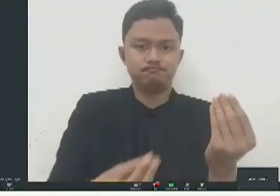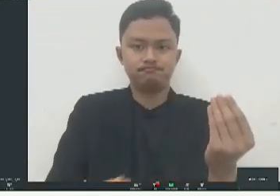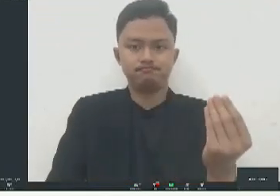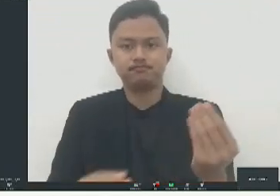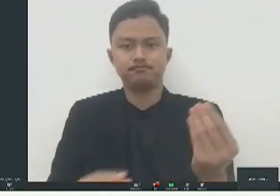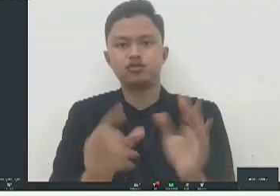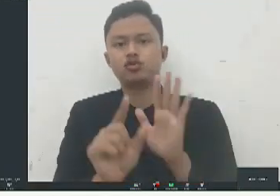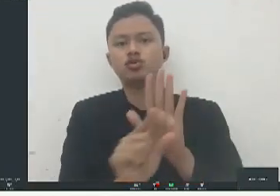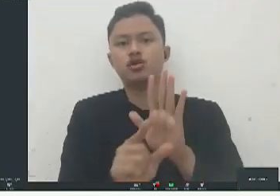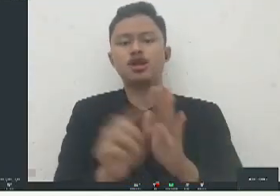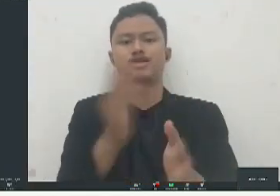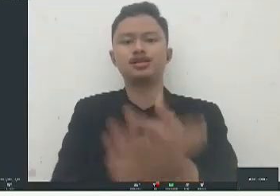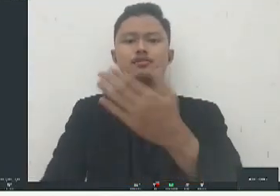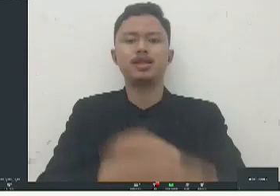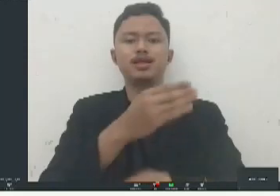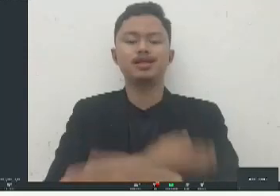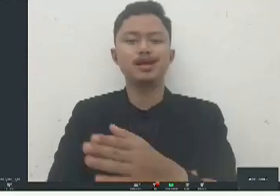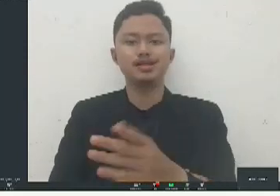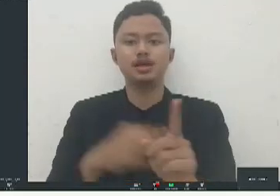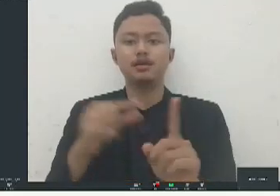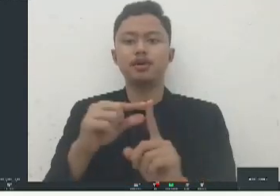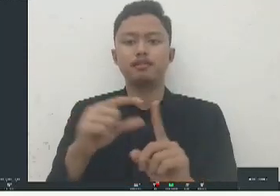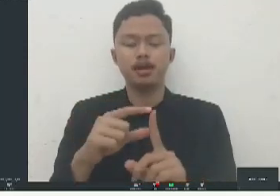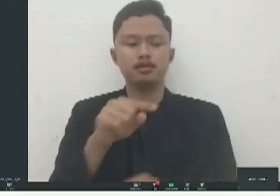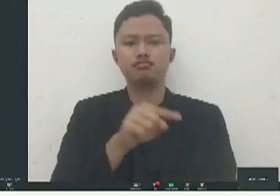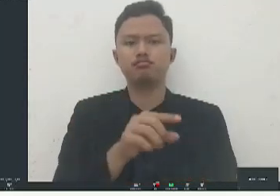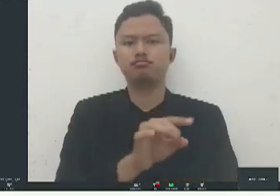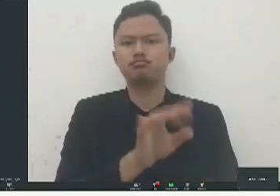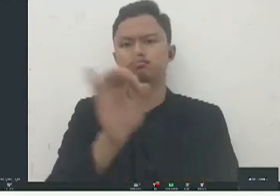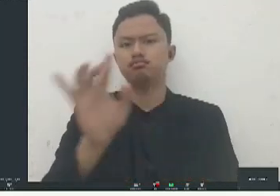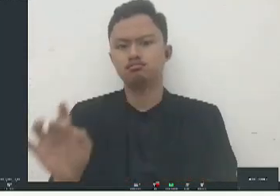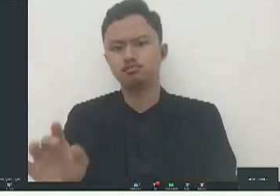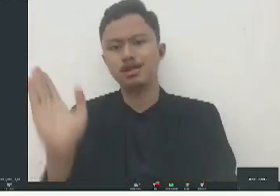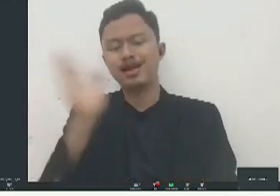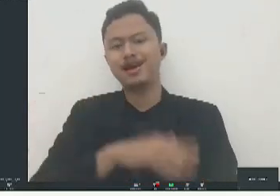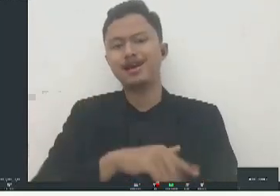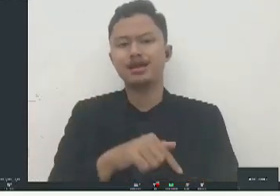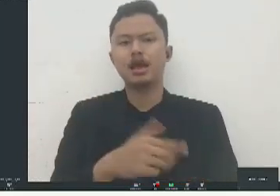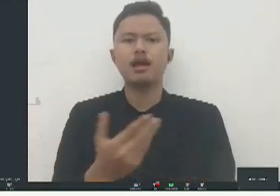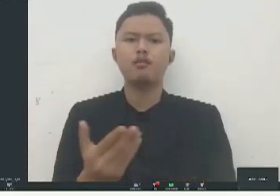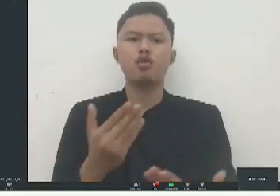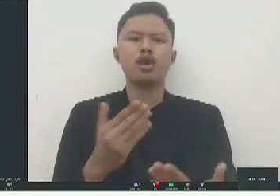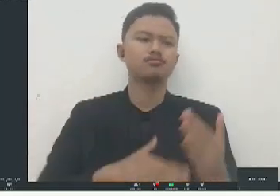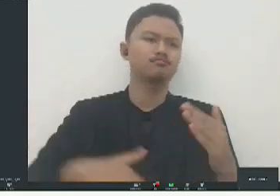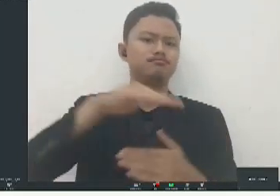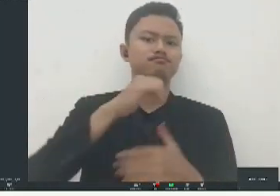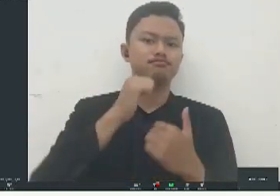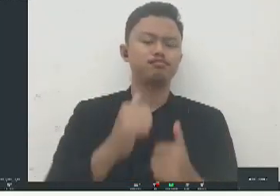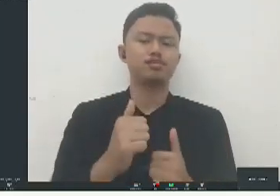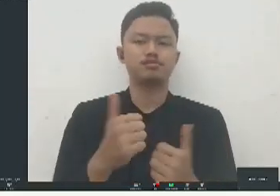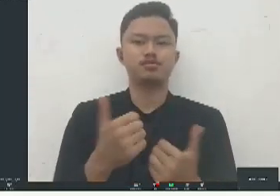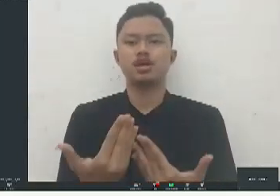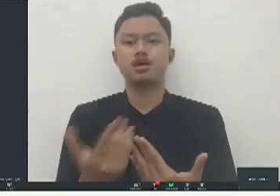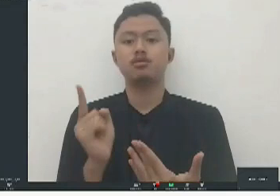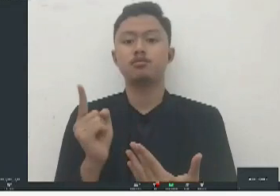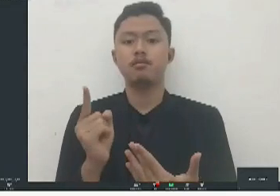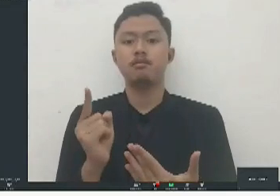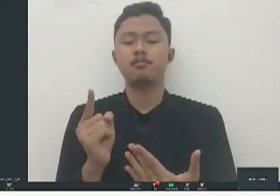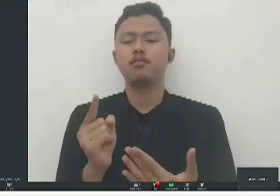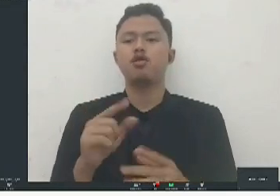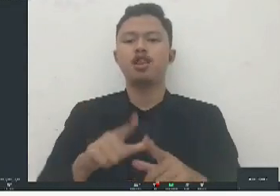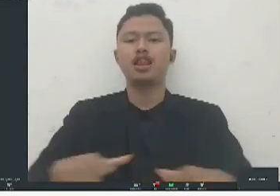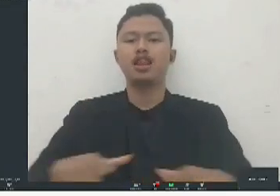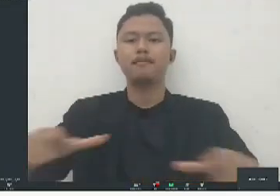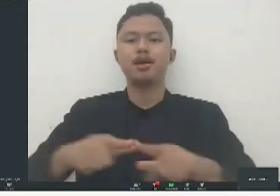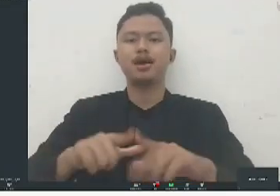jalan disabilitas dari PP ini yang akan diskusikan hari ini itu akan lebih baik lagi terutama untuk di bidang lapangan kerja di sektor